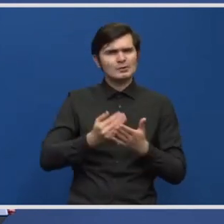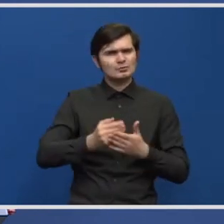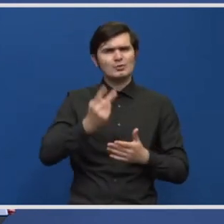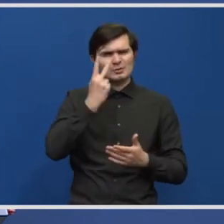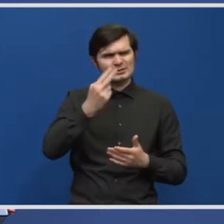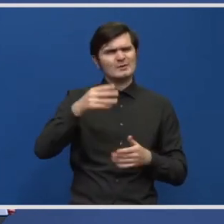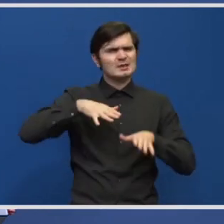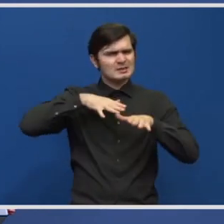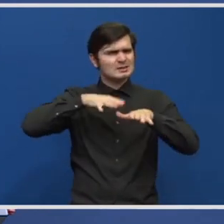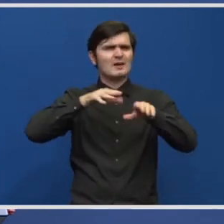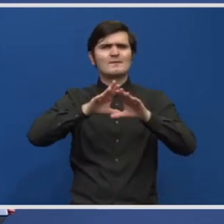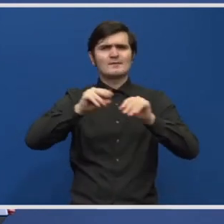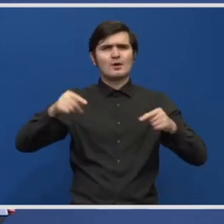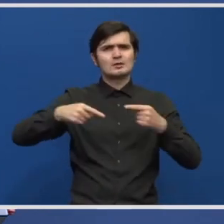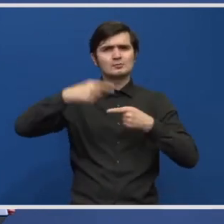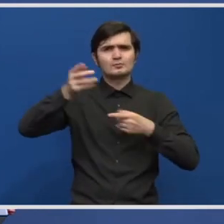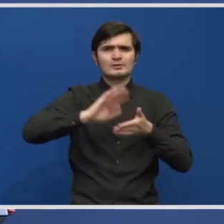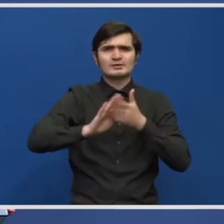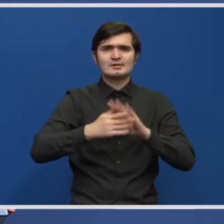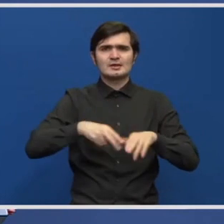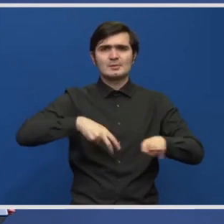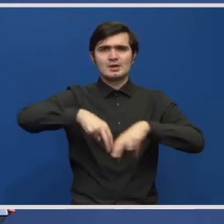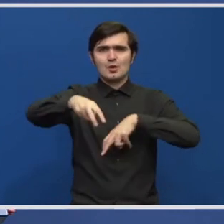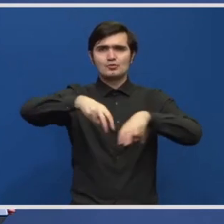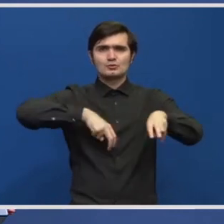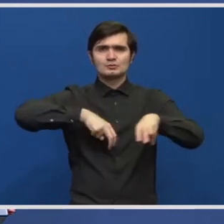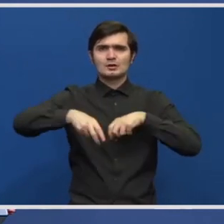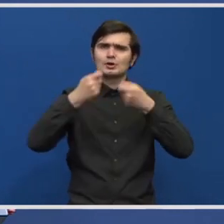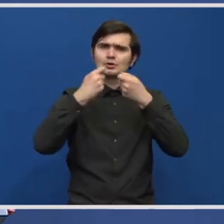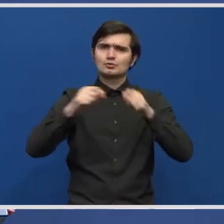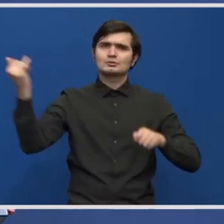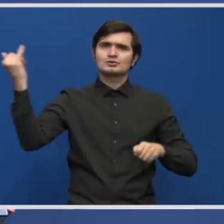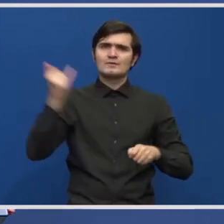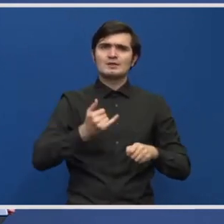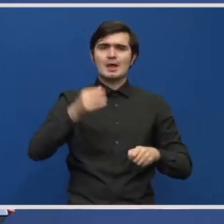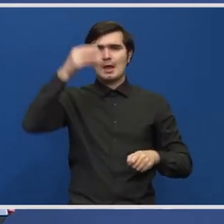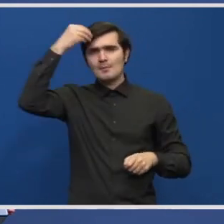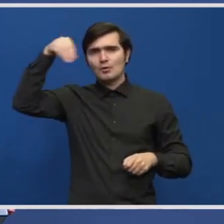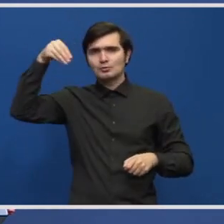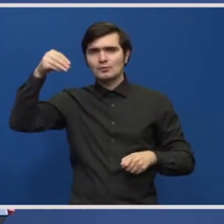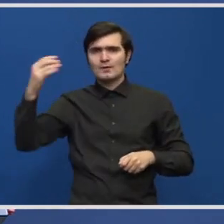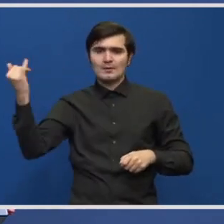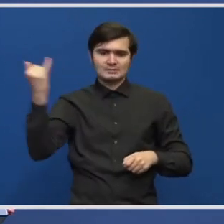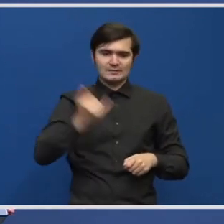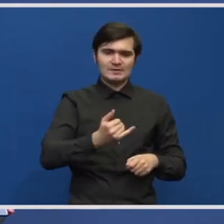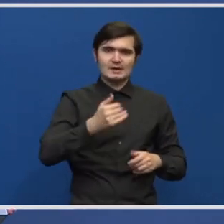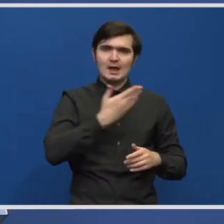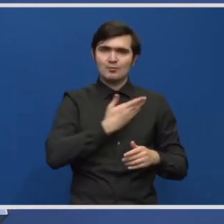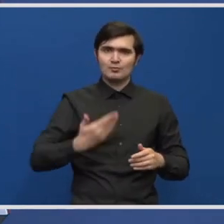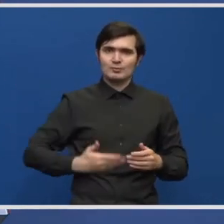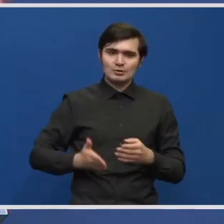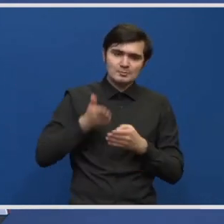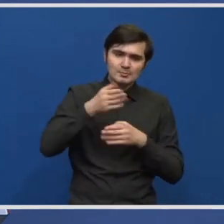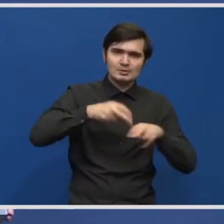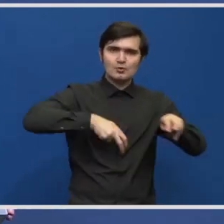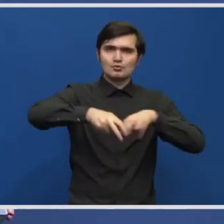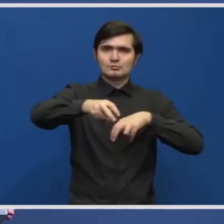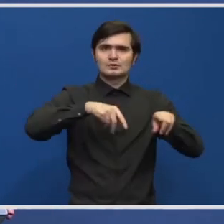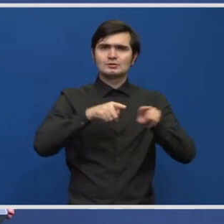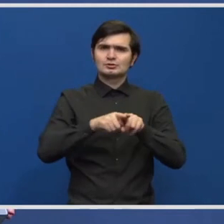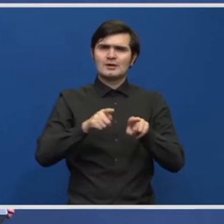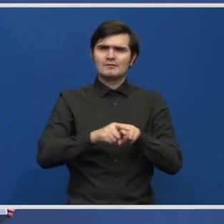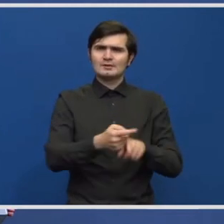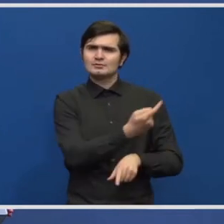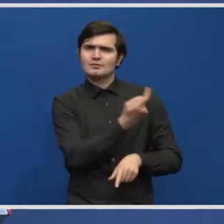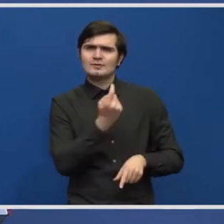mult în momentul în va fi finalizată această autostradă. Practic tot ce vine din Moldova va merge spre București pe această autostradă, plus tot ce vine de pe